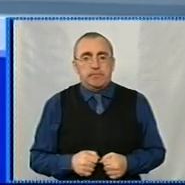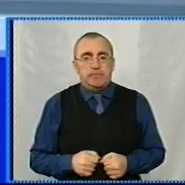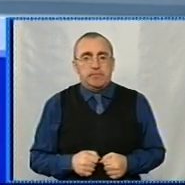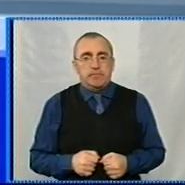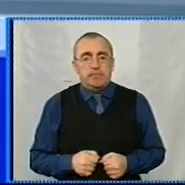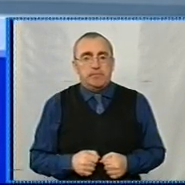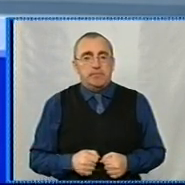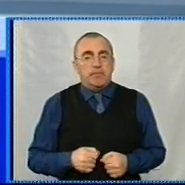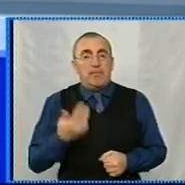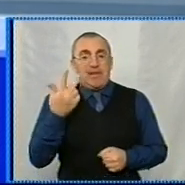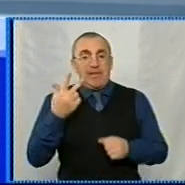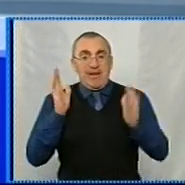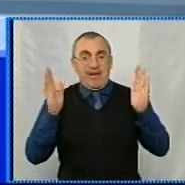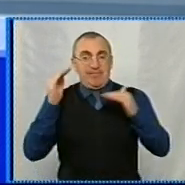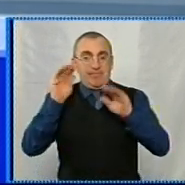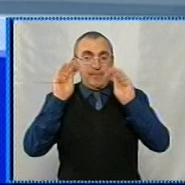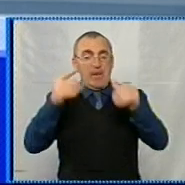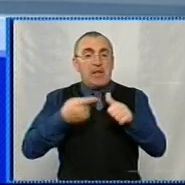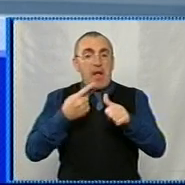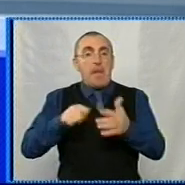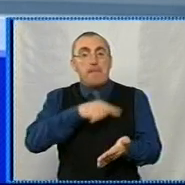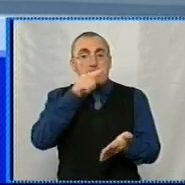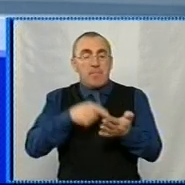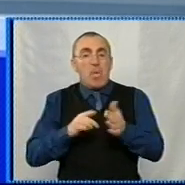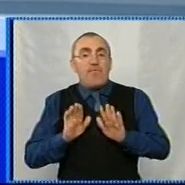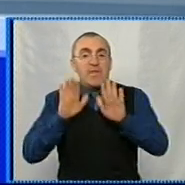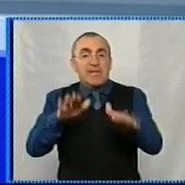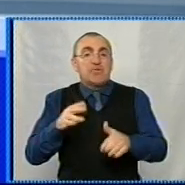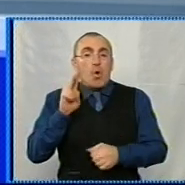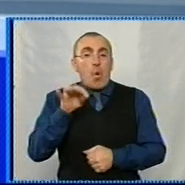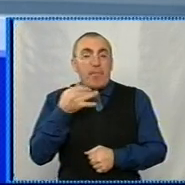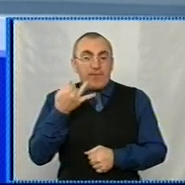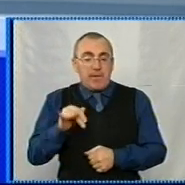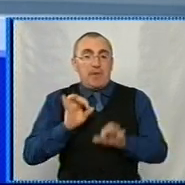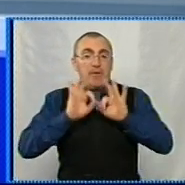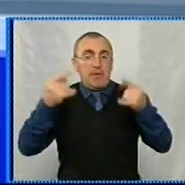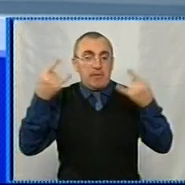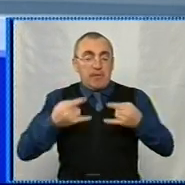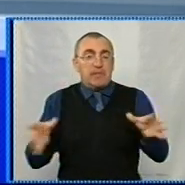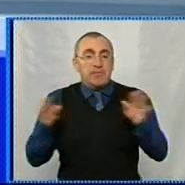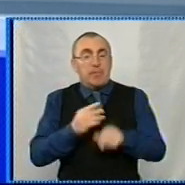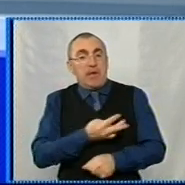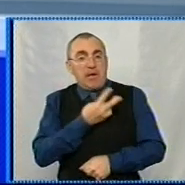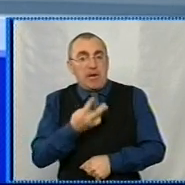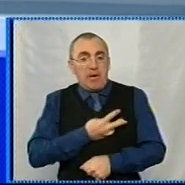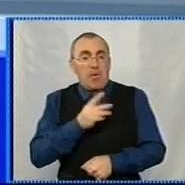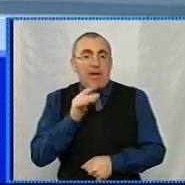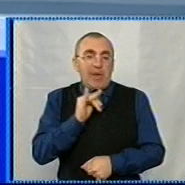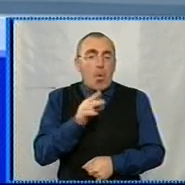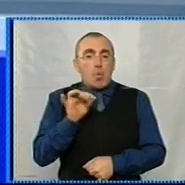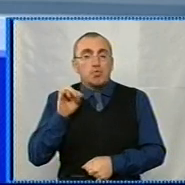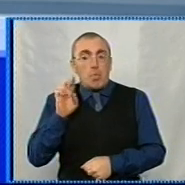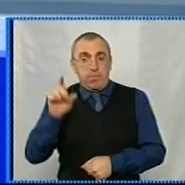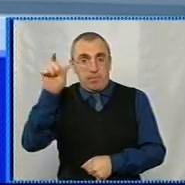Три нові таблички з назвою міста встановили на в'їздах у Кропивницький. Про це Суспільному розповів співініціатор акції Ігор Козуб.